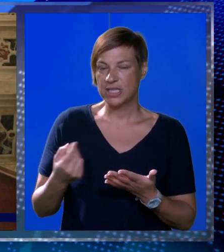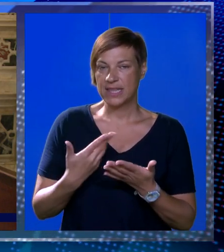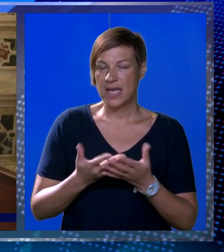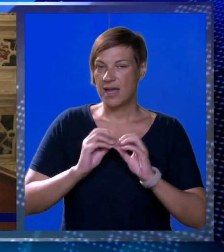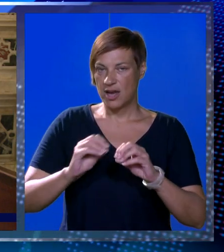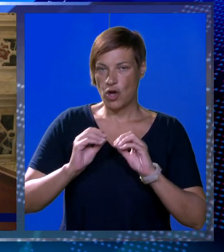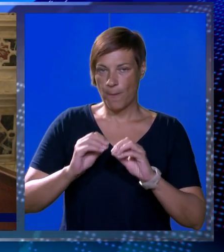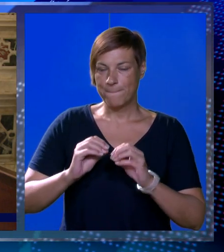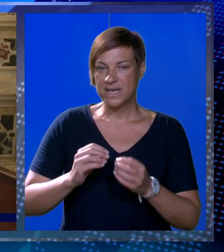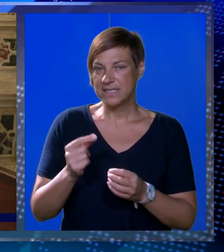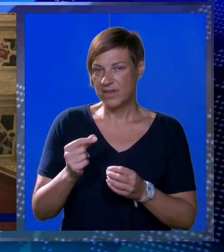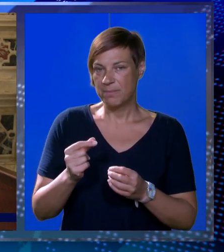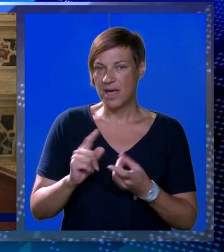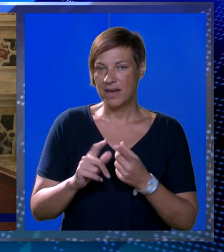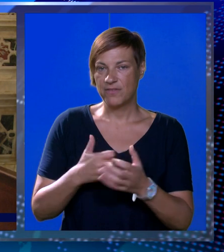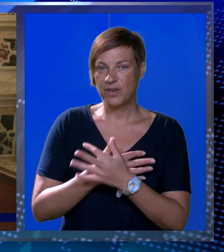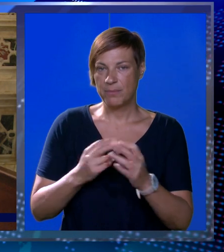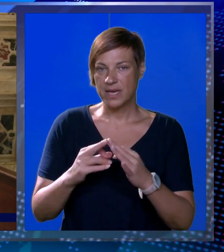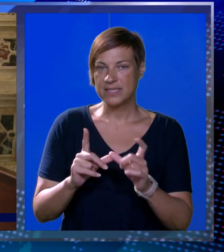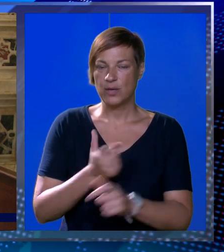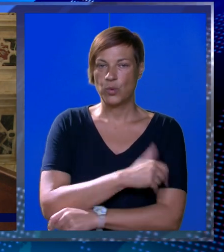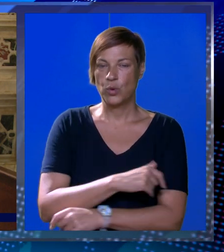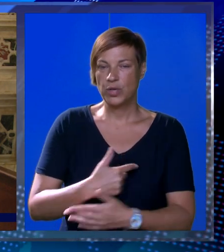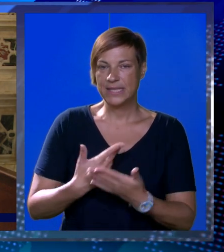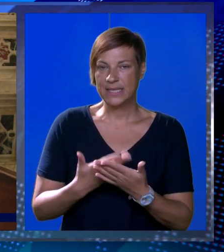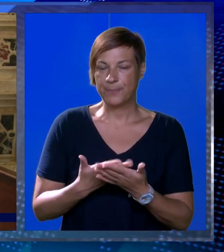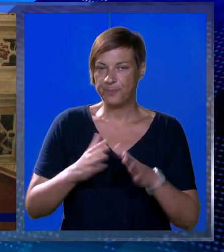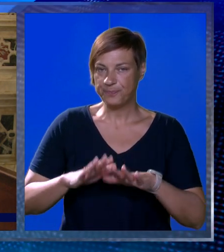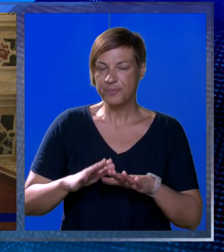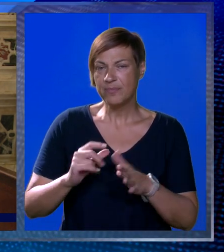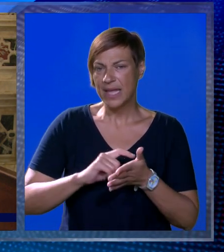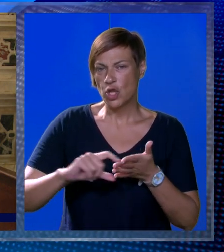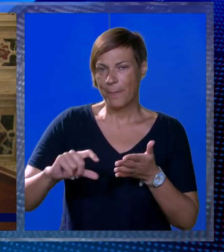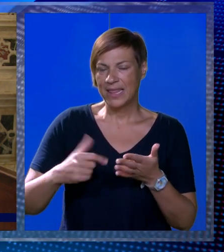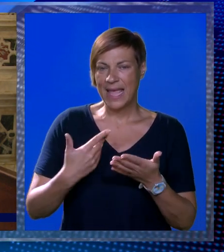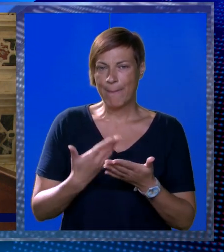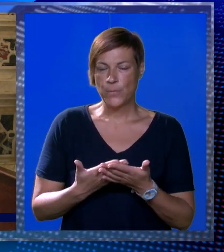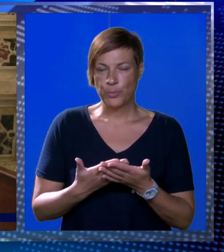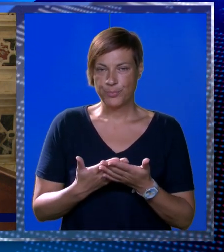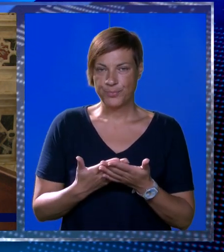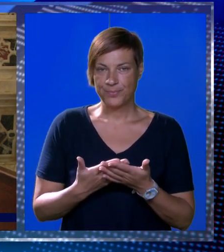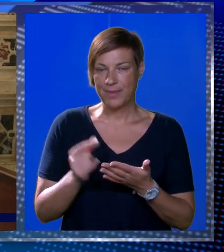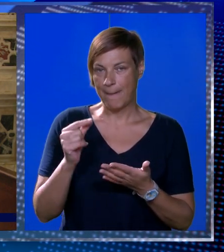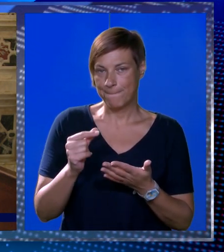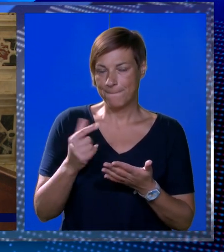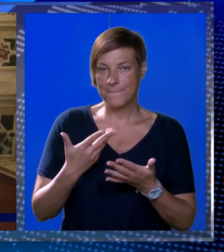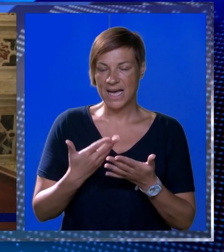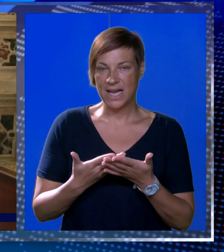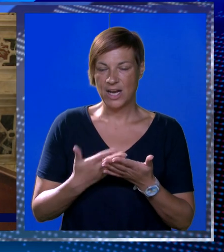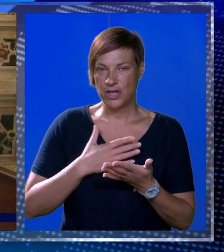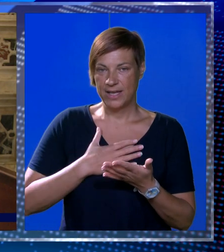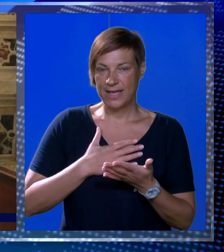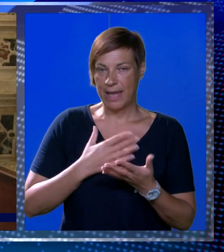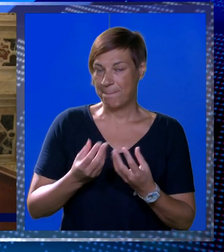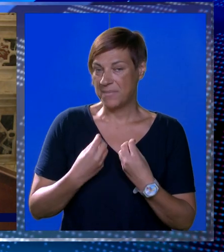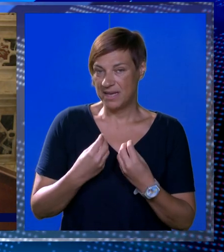permanentnog obrazovanja male formacije u godini gdje je s jednom određenom temom malo se ipak